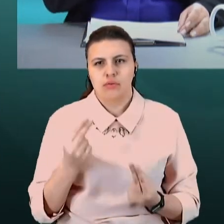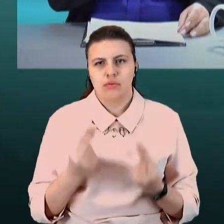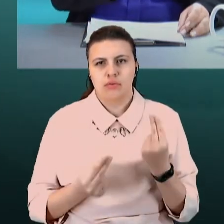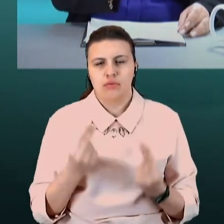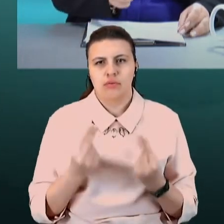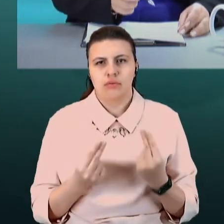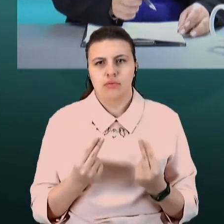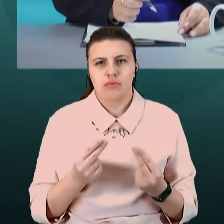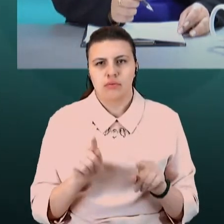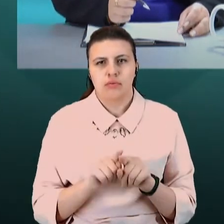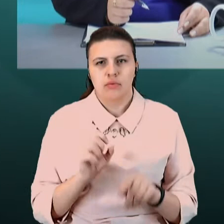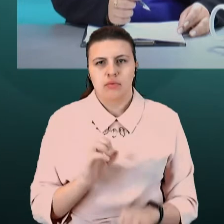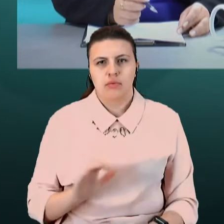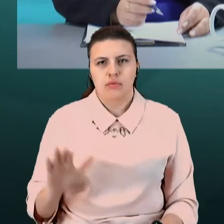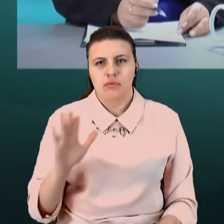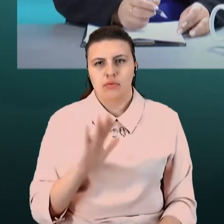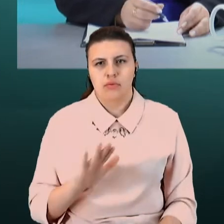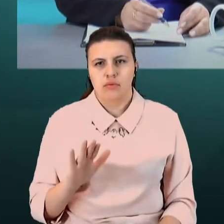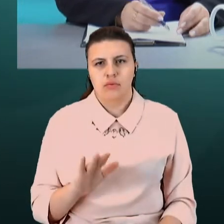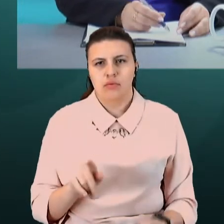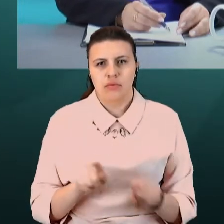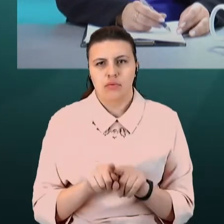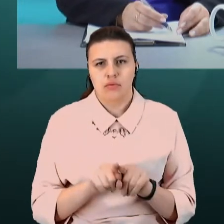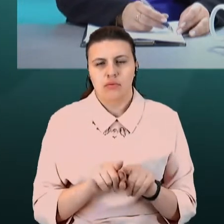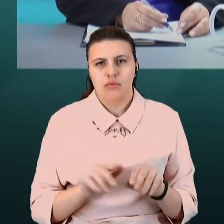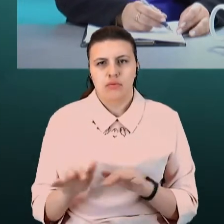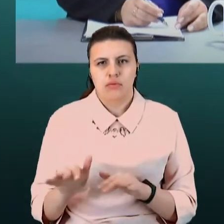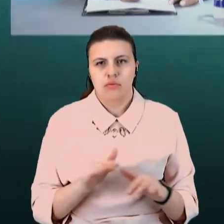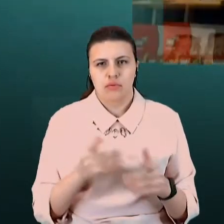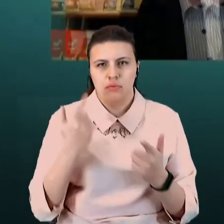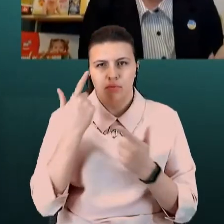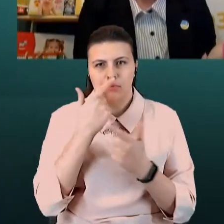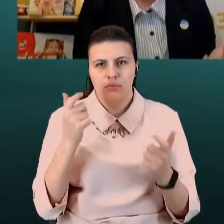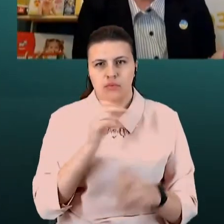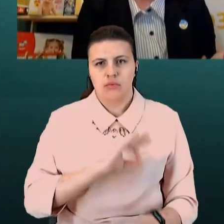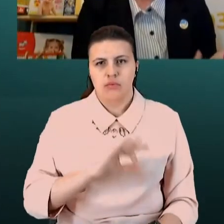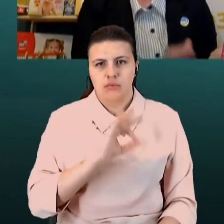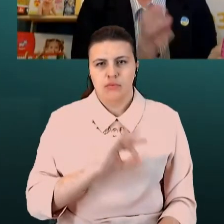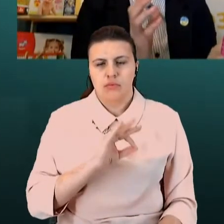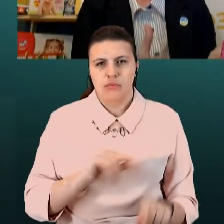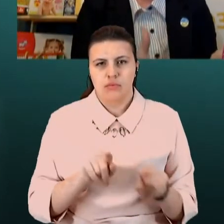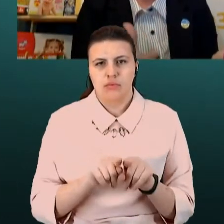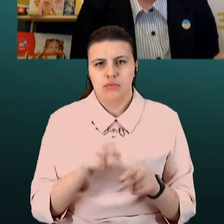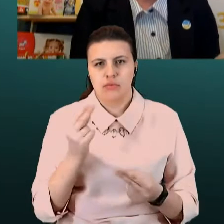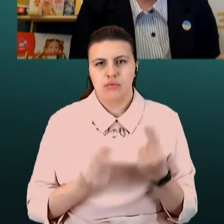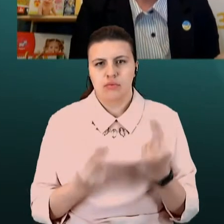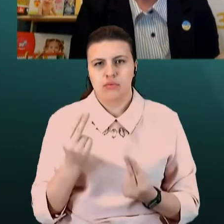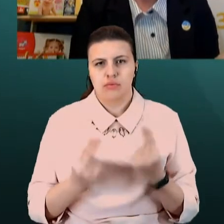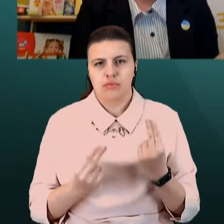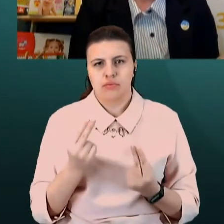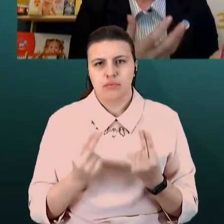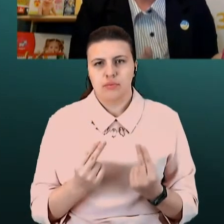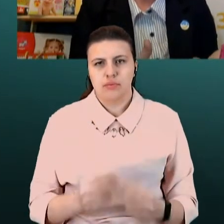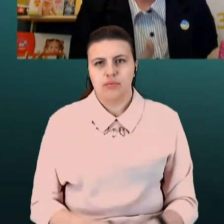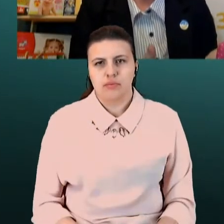така дієва є система сповіщення споживання, такі іграшки, які можуть бути